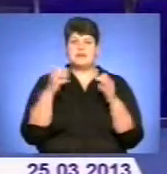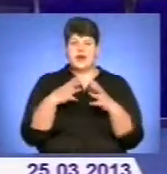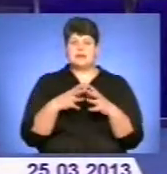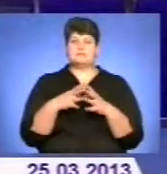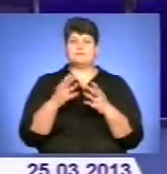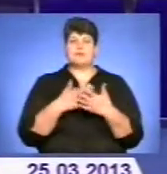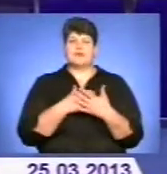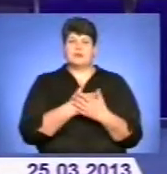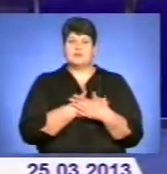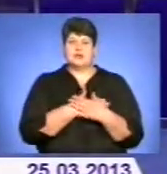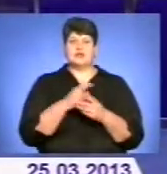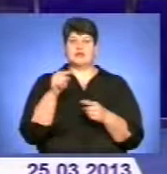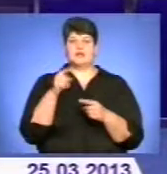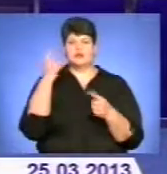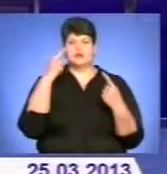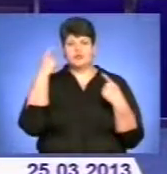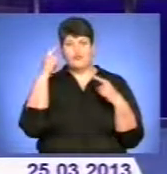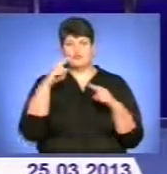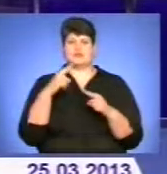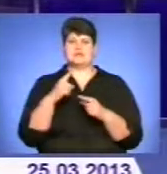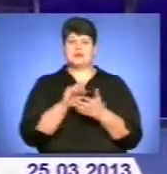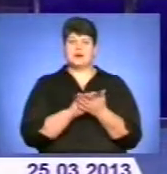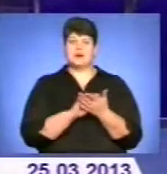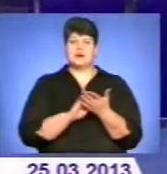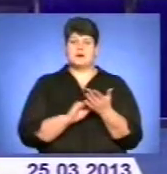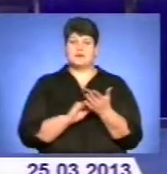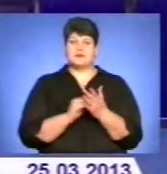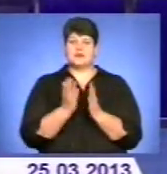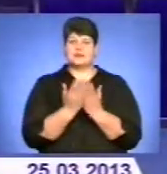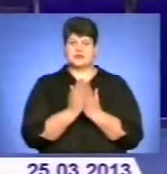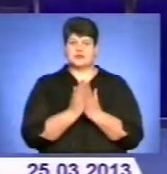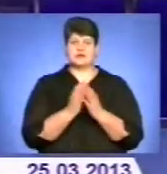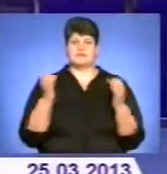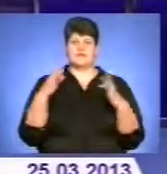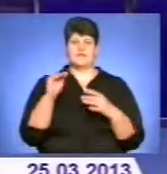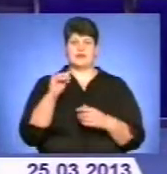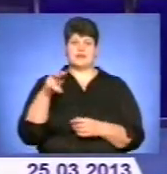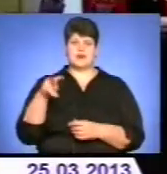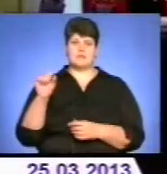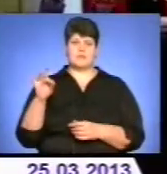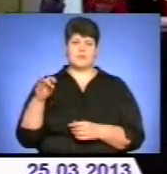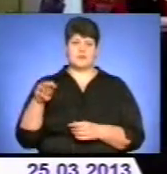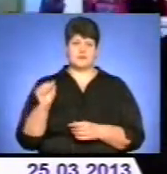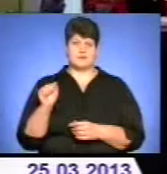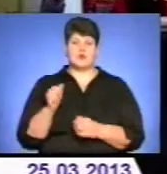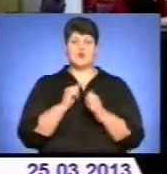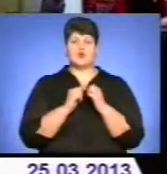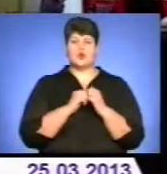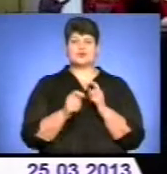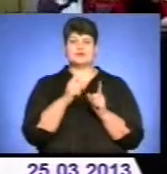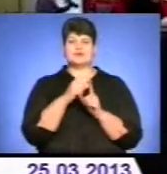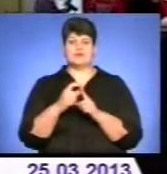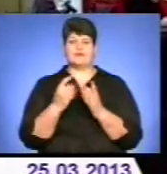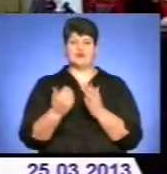митця цими вихідними. Побували на ручистому зібранні в обласній філармонії наші кореспонденти. Кожне слово у новій